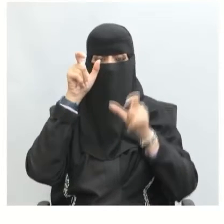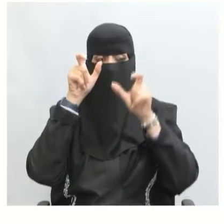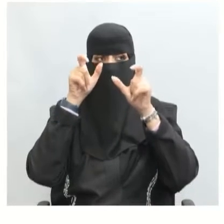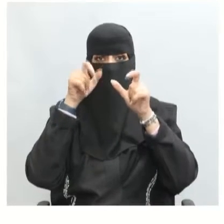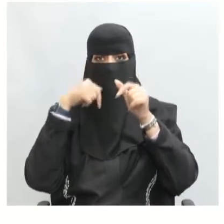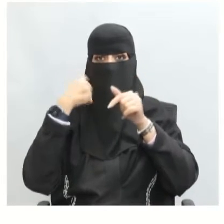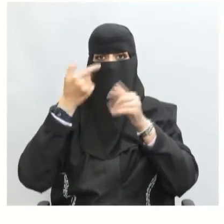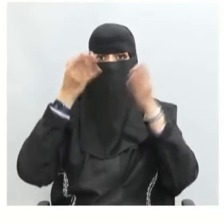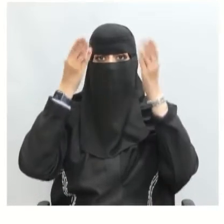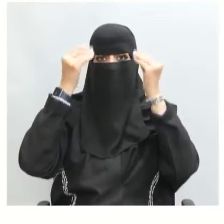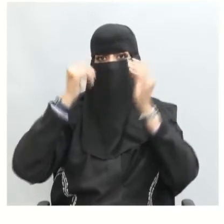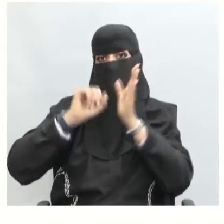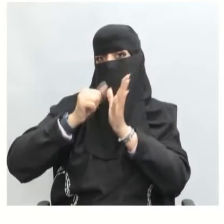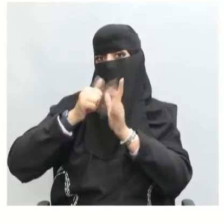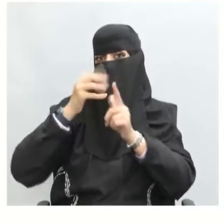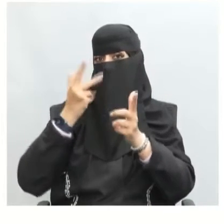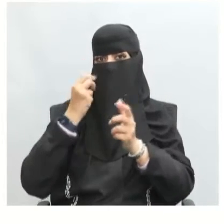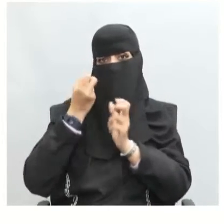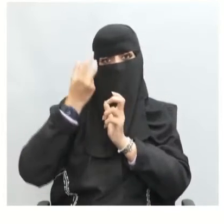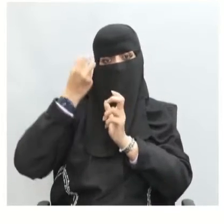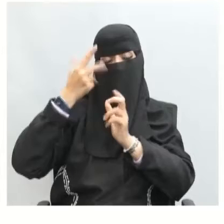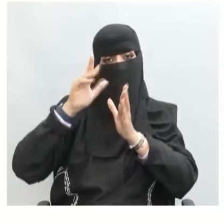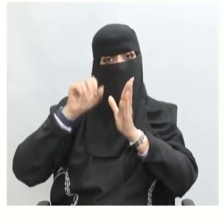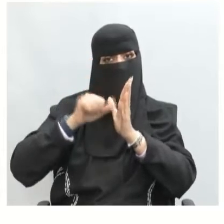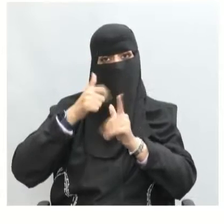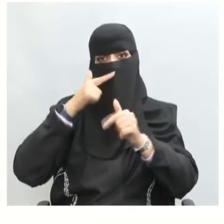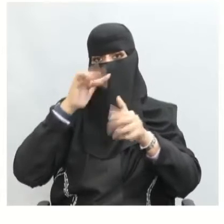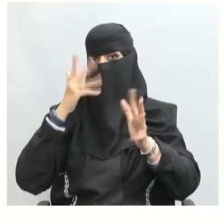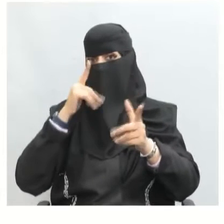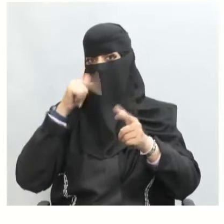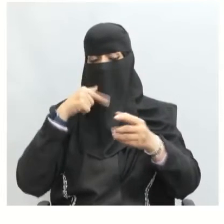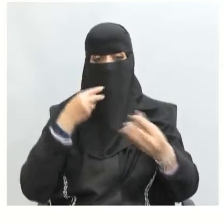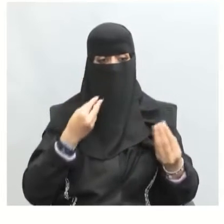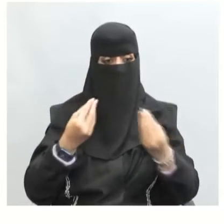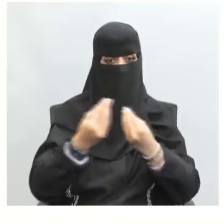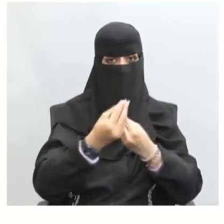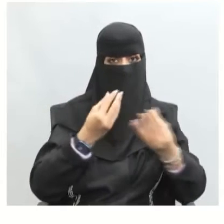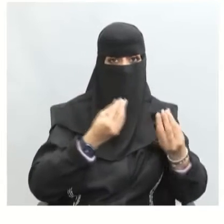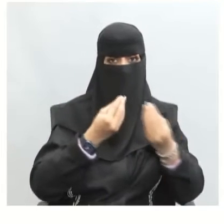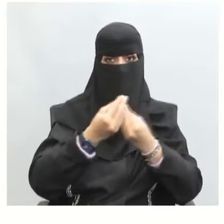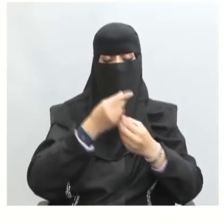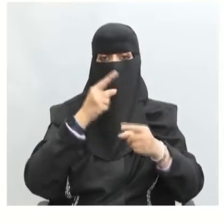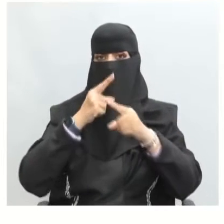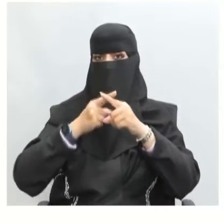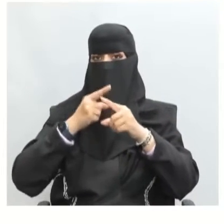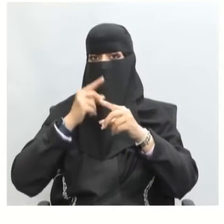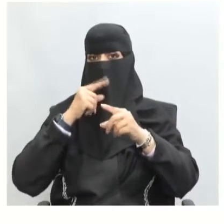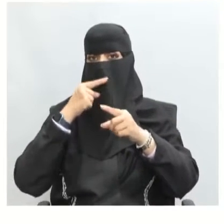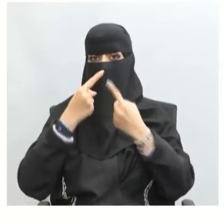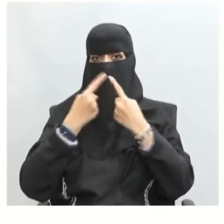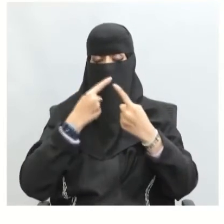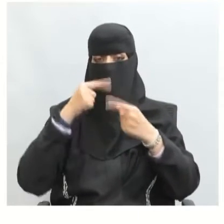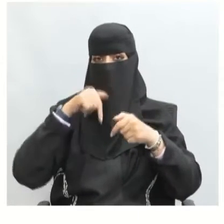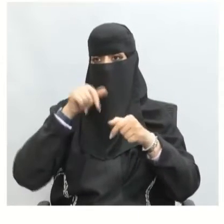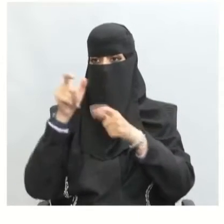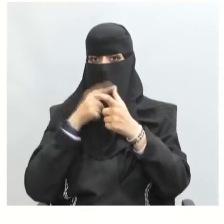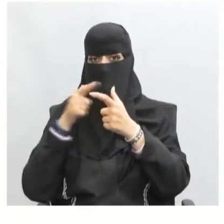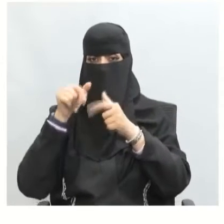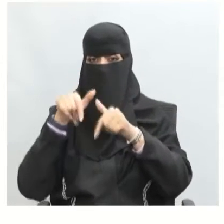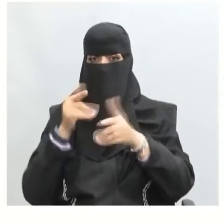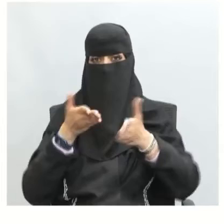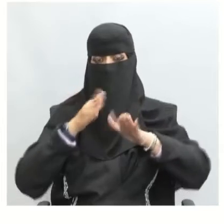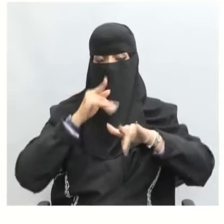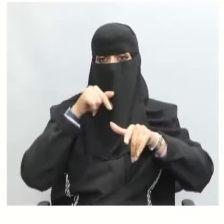معرفة أشياء جديدة لأنه كما ذكرنا هو تبادل الحديث بين طرفين وأكثر بين عدة أطراف